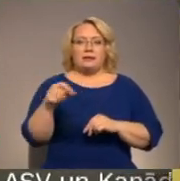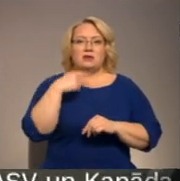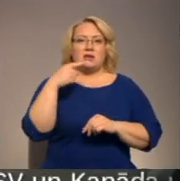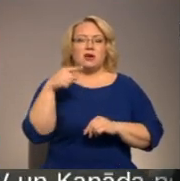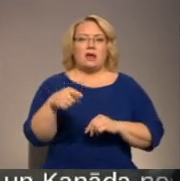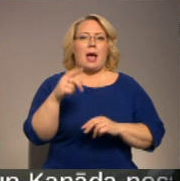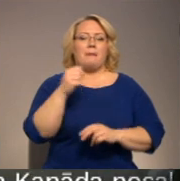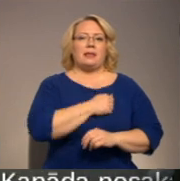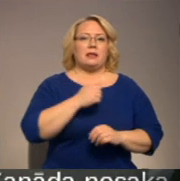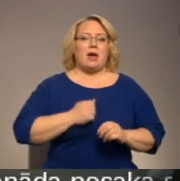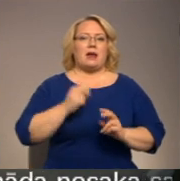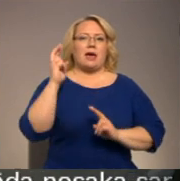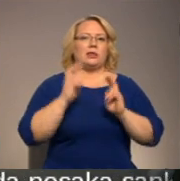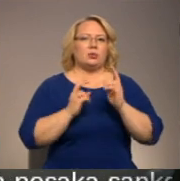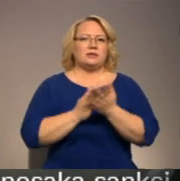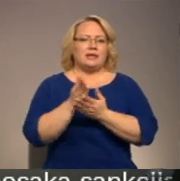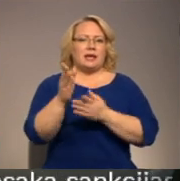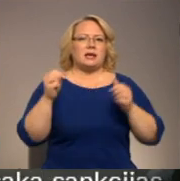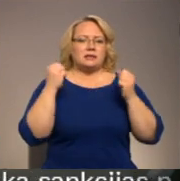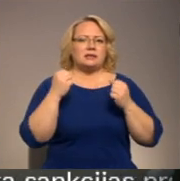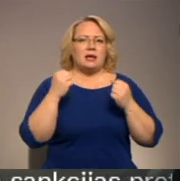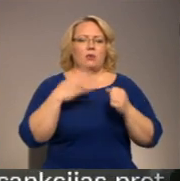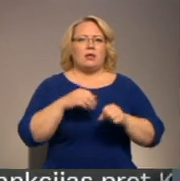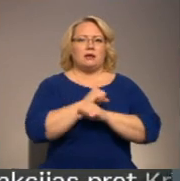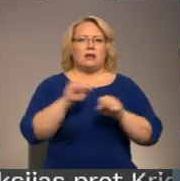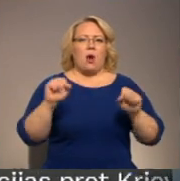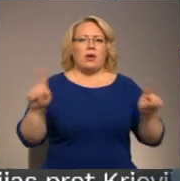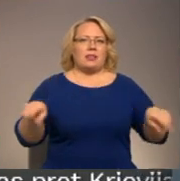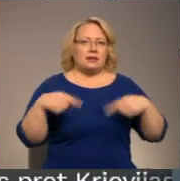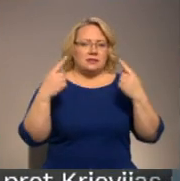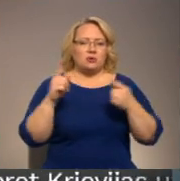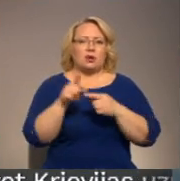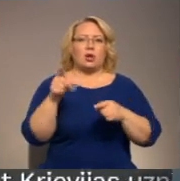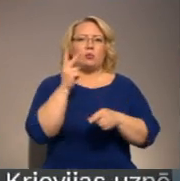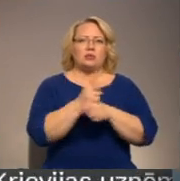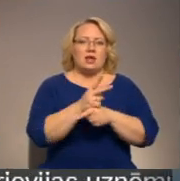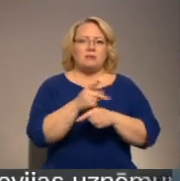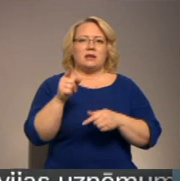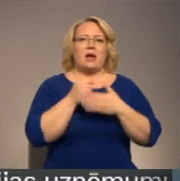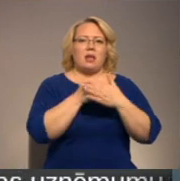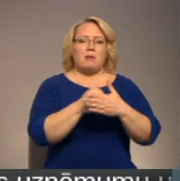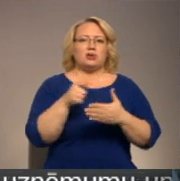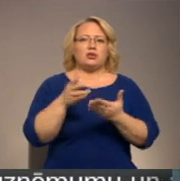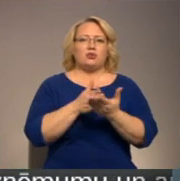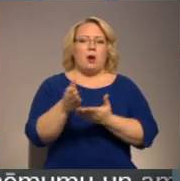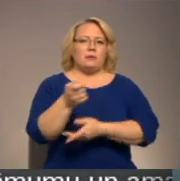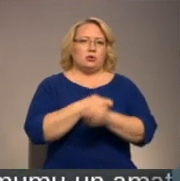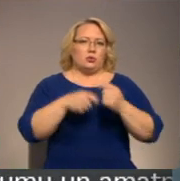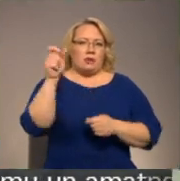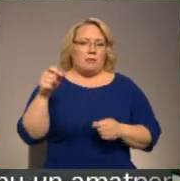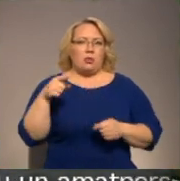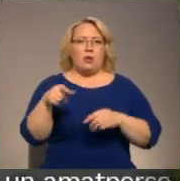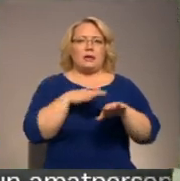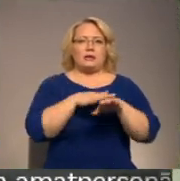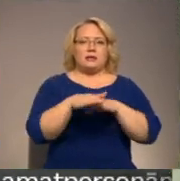industrija Latvijā turpina strauji attīstīties, tāpēc viens no ministrijas uzdevumiem ir arī sniegt savu atbalstu šīs jomas uzņēmējiem. To